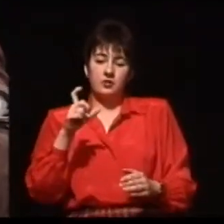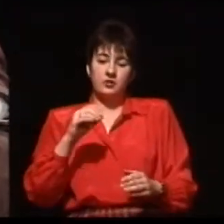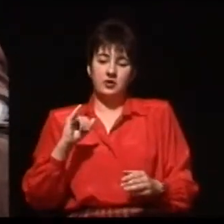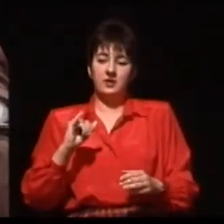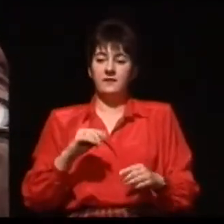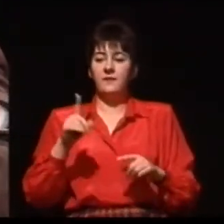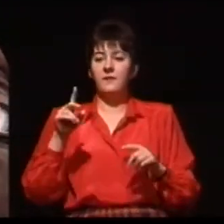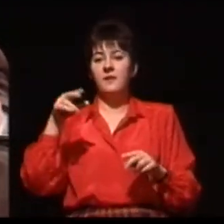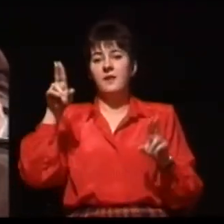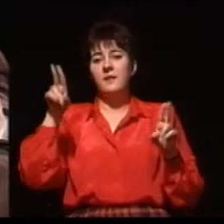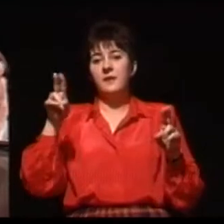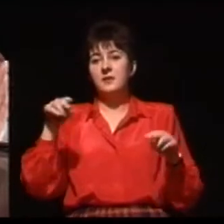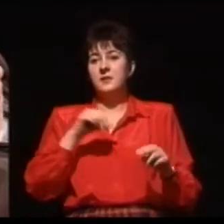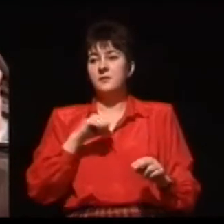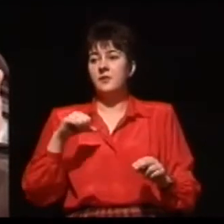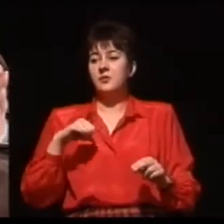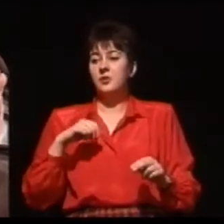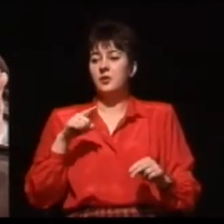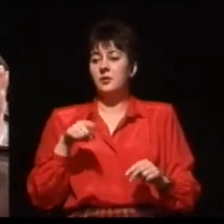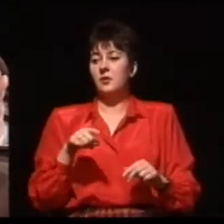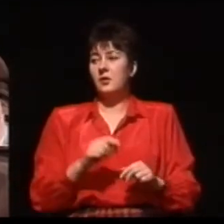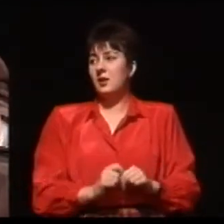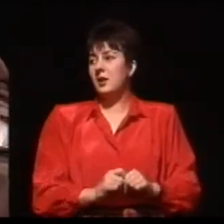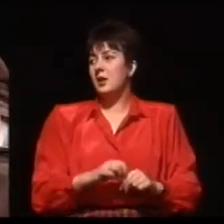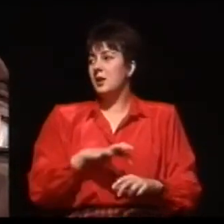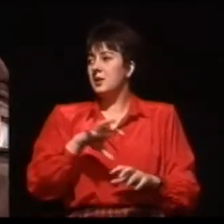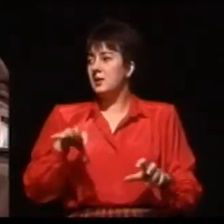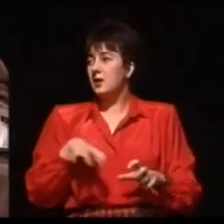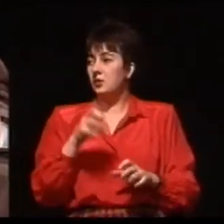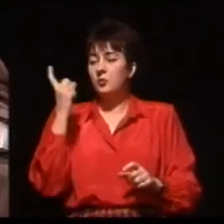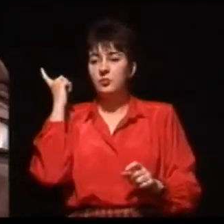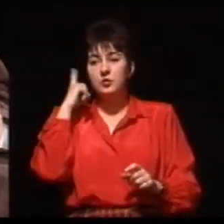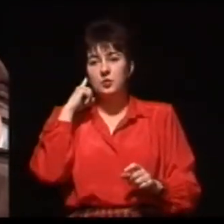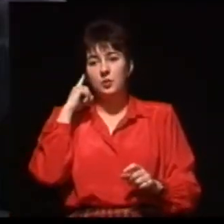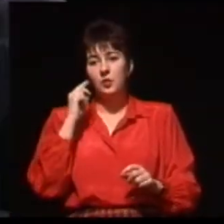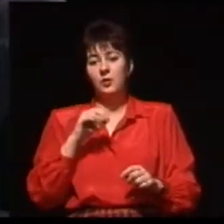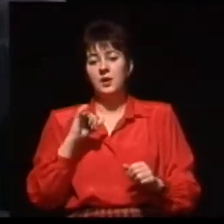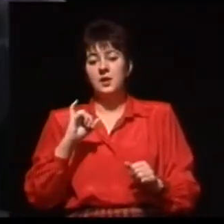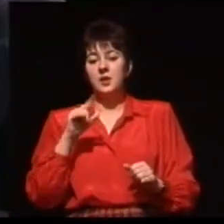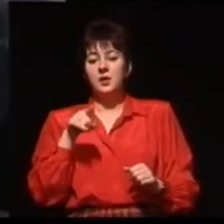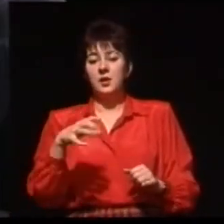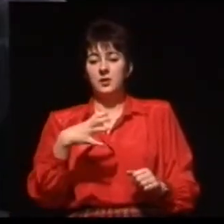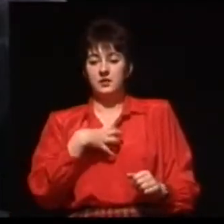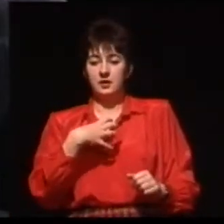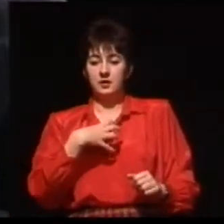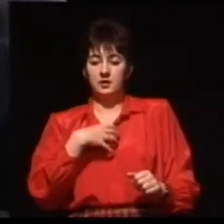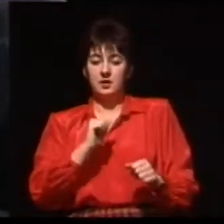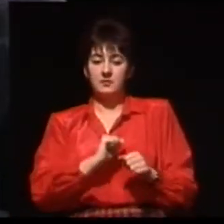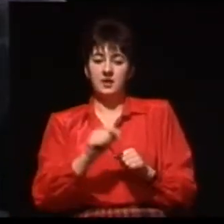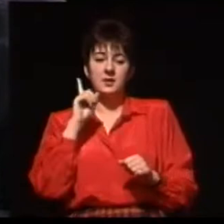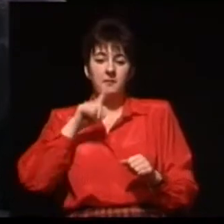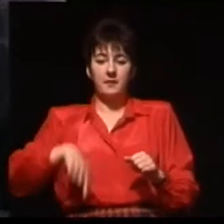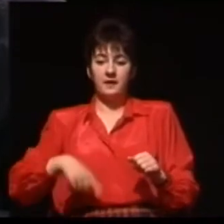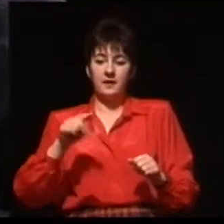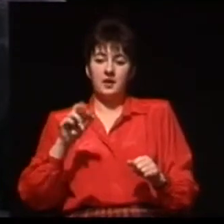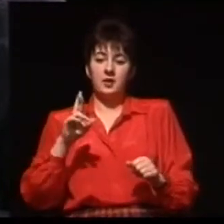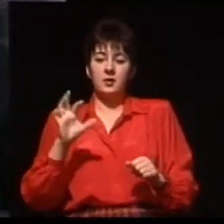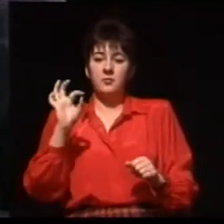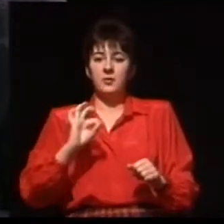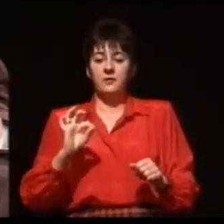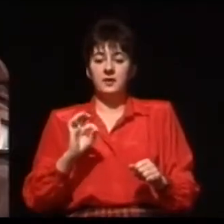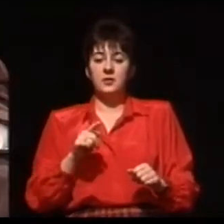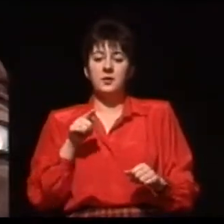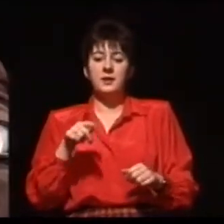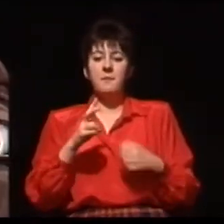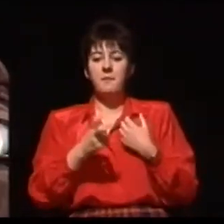dokładnie Kohler-Cech Center i jego dyrektorem jest pan profesor Skarżyński. Tam zakłada się implant ślimakowy, tam bada się ludzi.